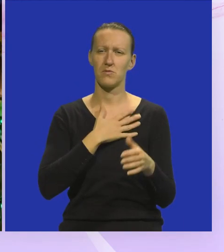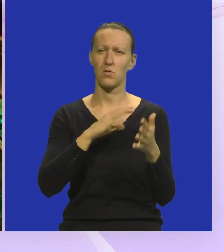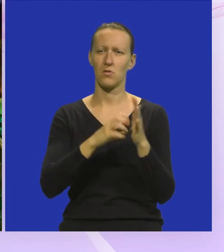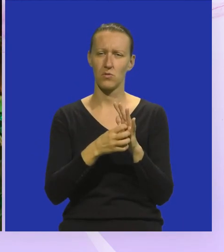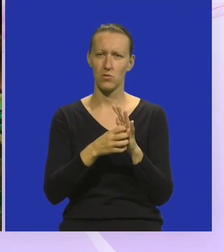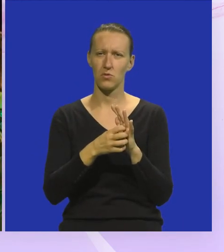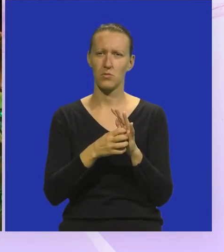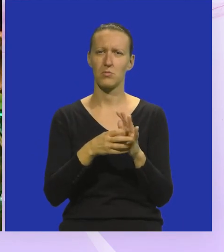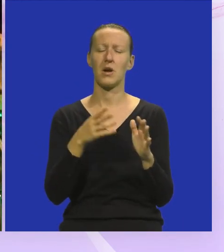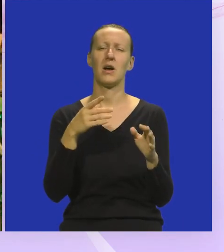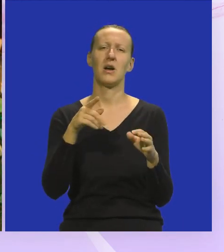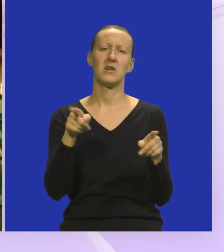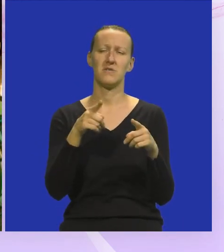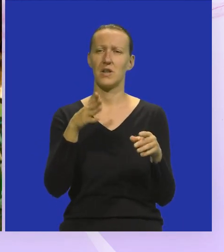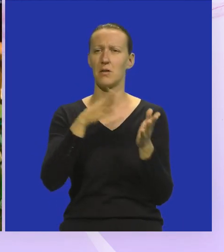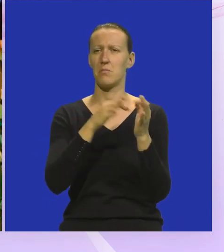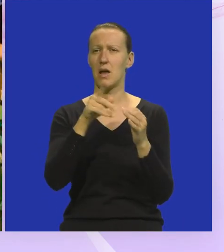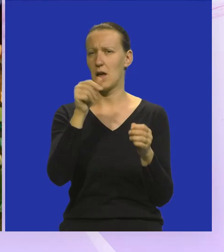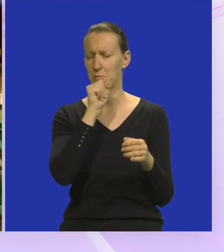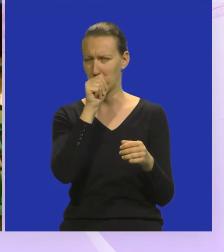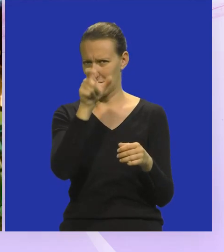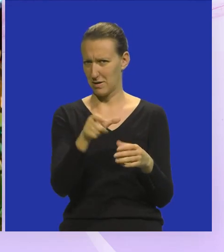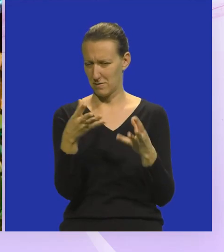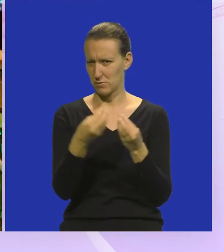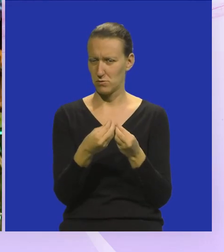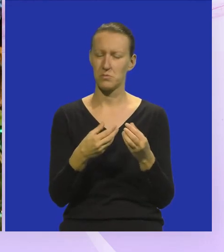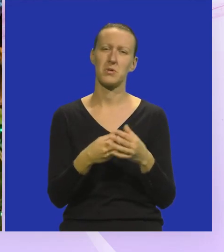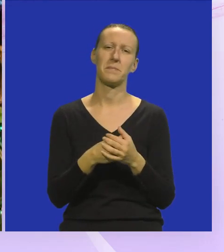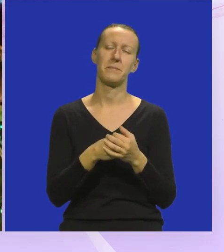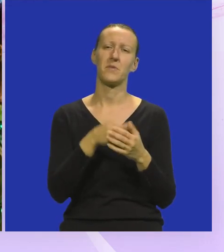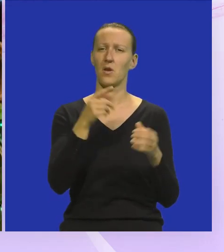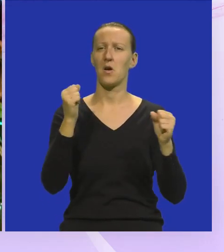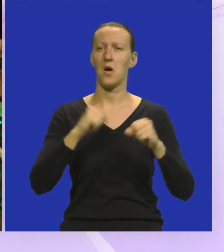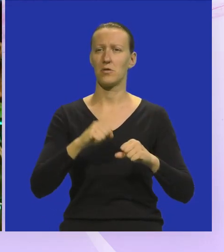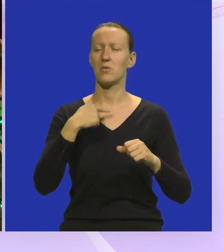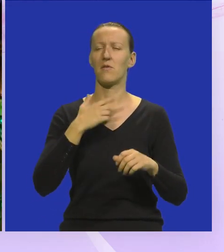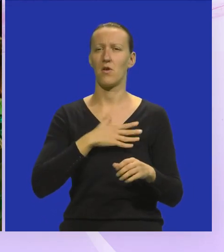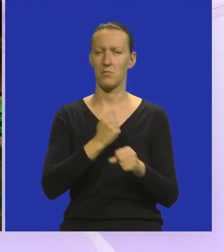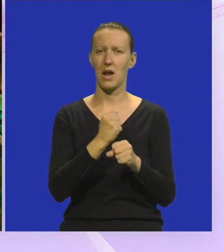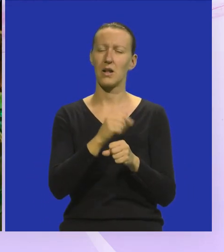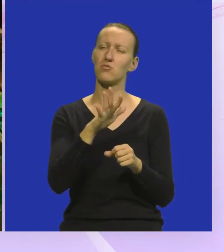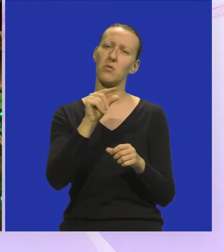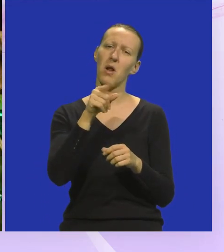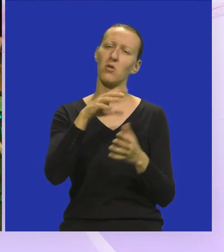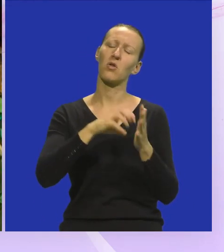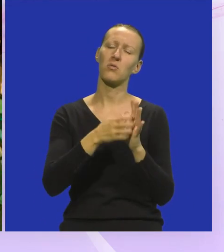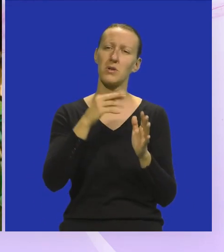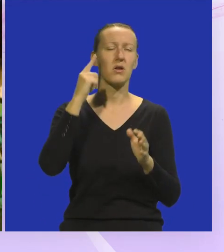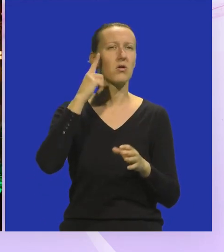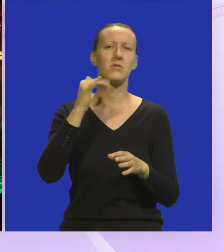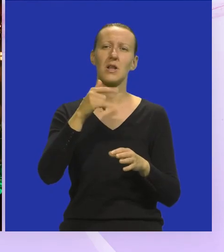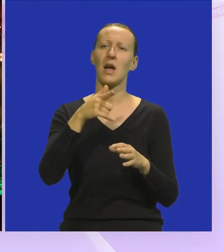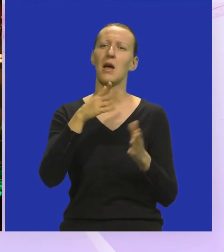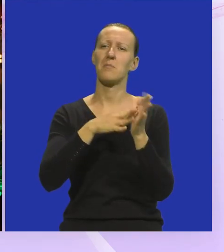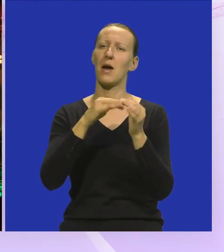band, sviramo autorske stvari, isto Maja je vokal i tako, to mi je ozbiljan hobi Možda malo o tom bandu da doznamo